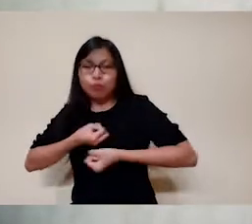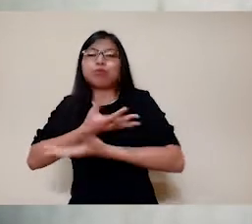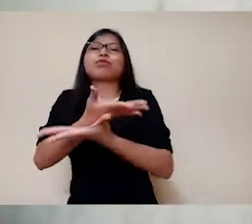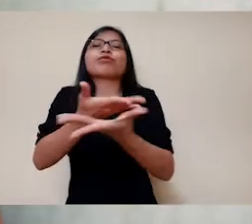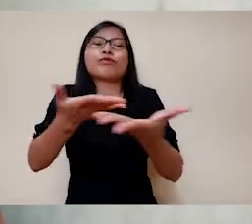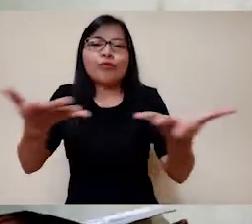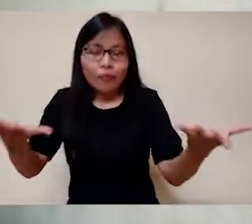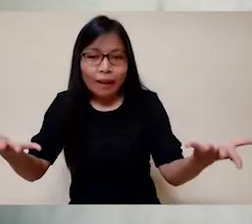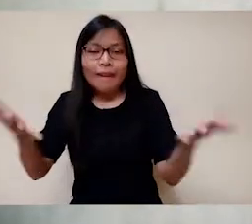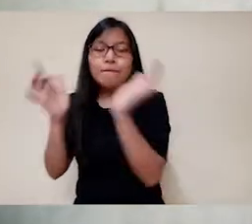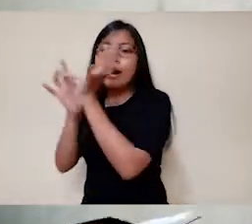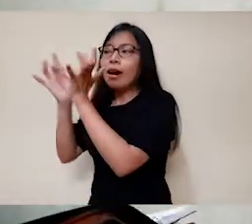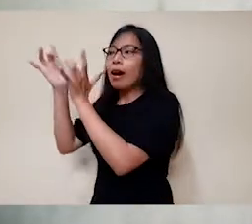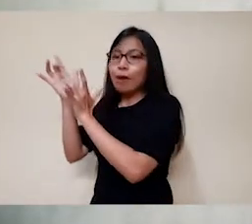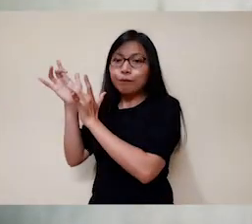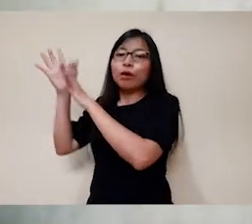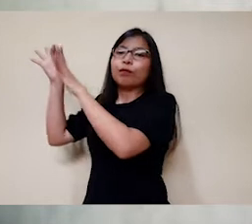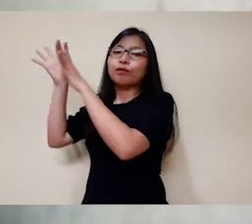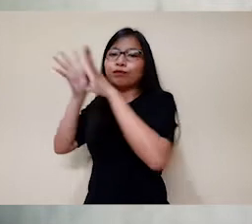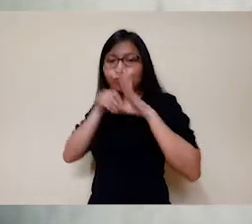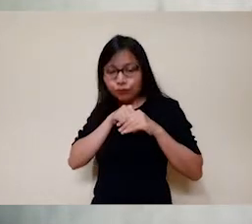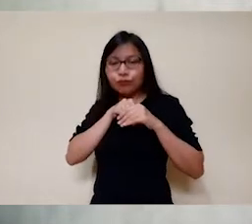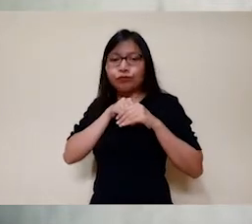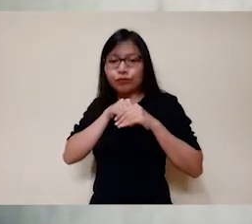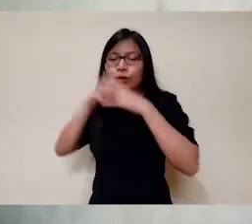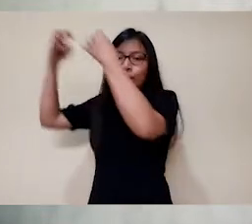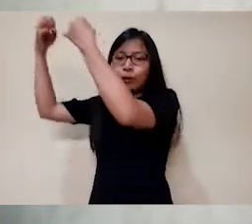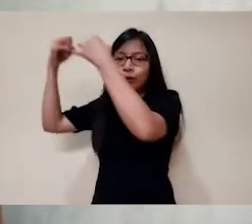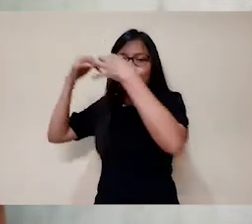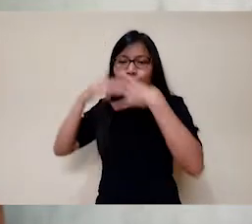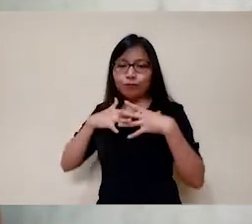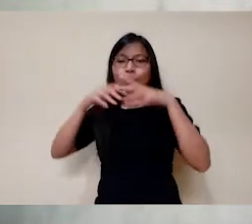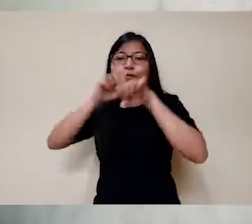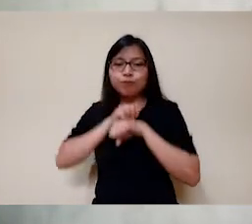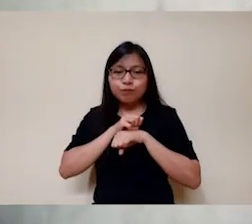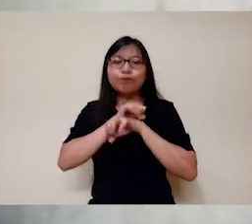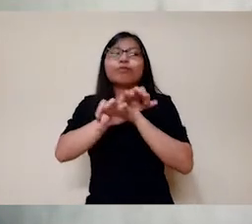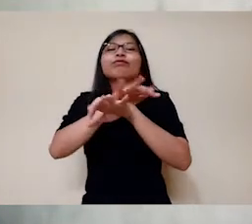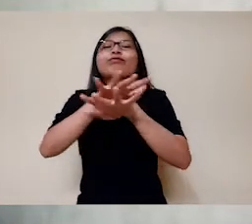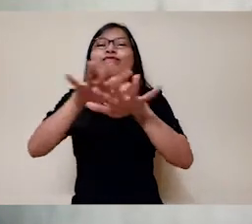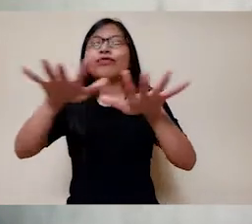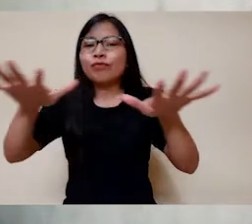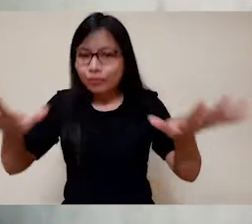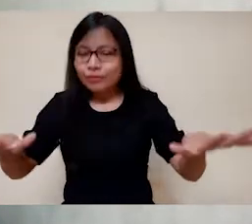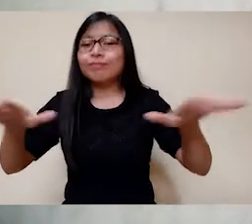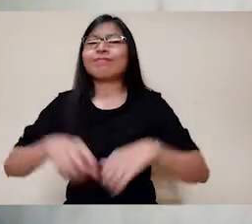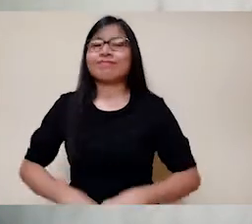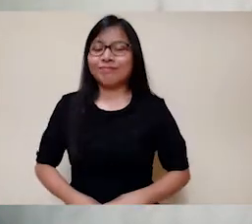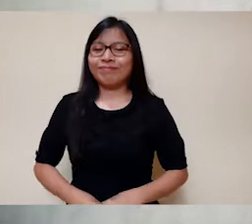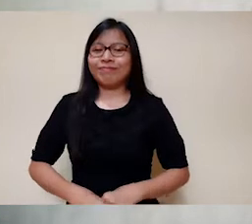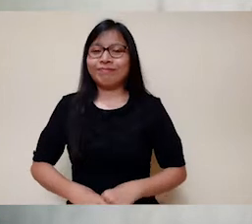yang berguna menjadi berkat bagi kehidupan bersamanya. Bagaimana kita